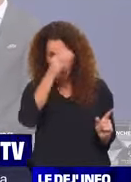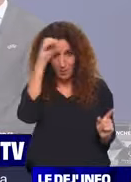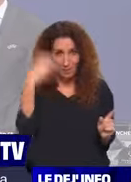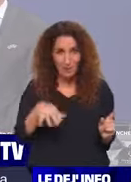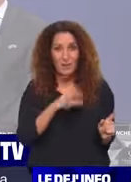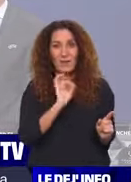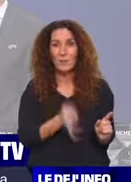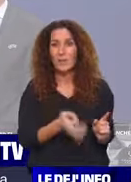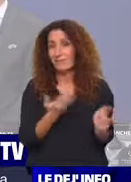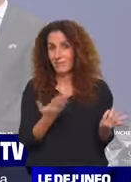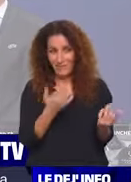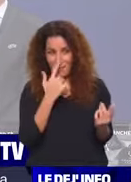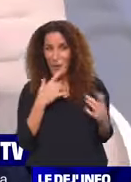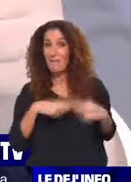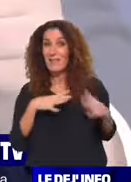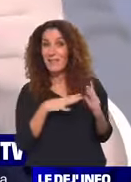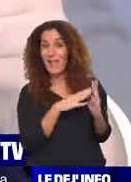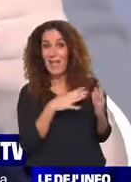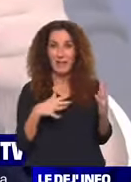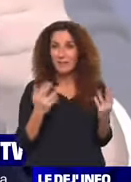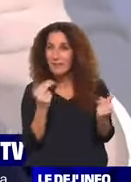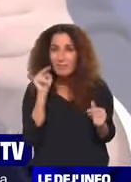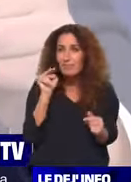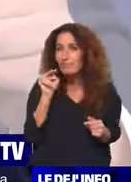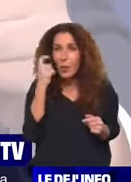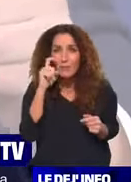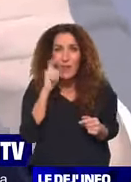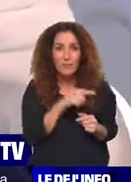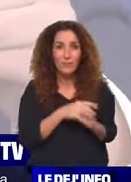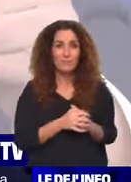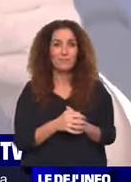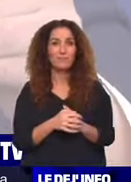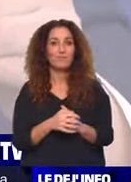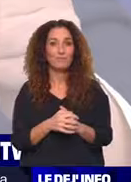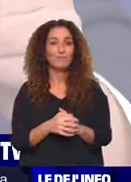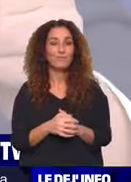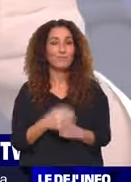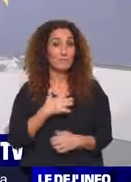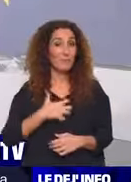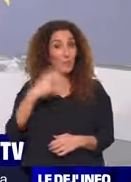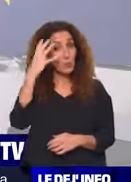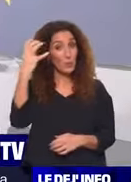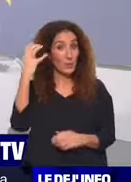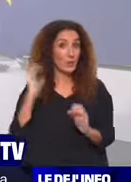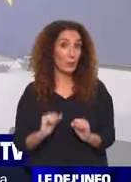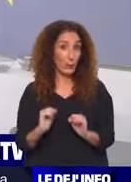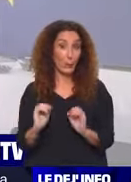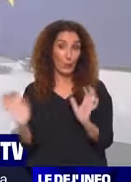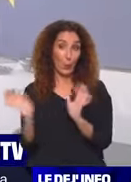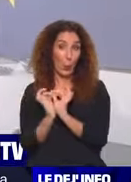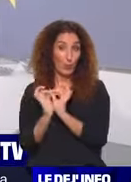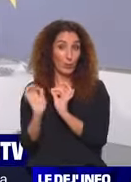met à la place des joueurs. Ils doivent être dans leur vestiaire en train d'observer ça. Le Bayern Munich. Donc ça, c'est un adversaire potentiel du